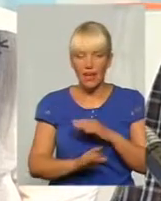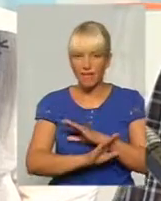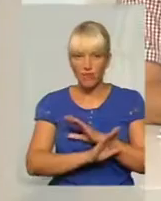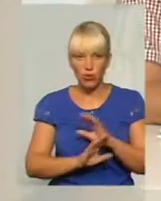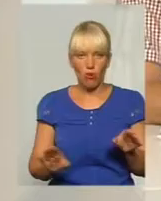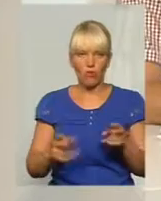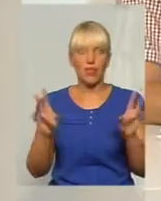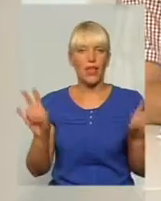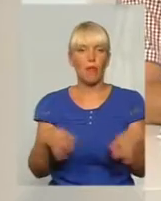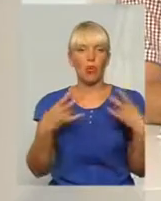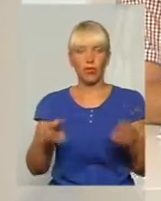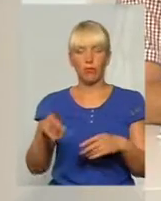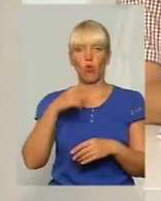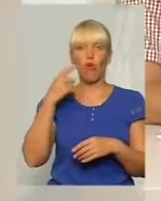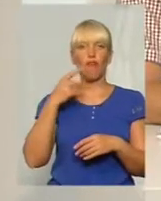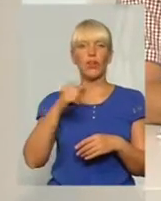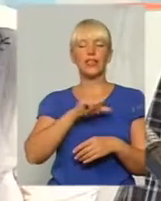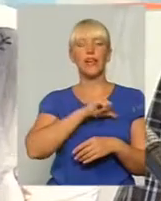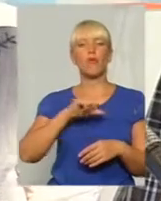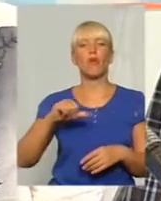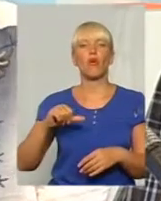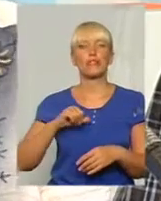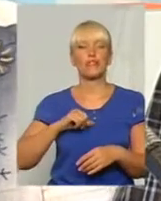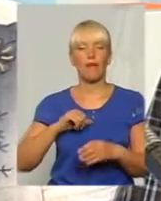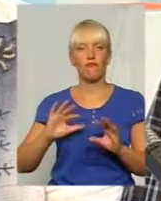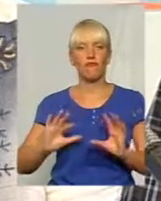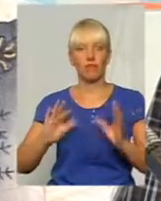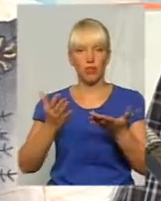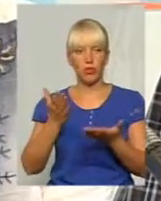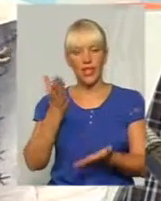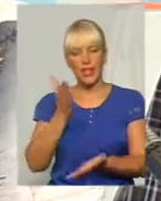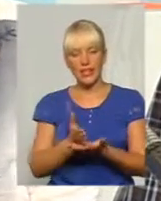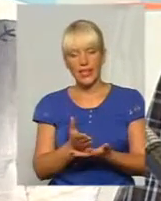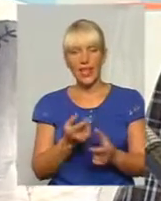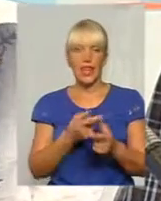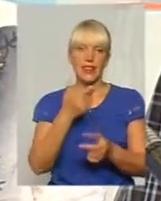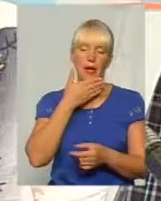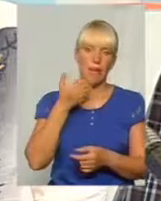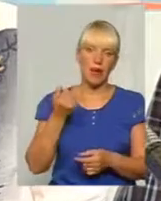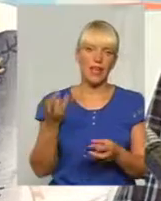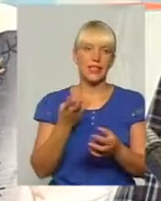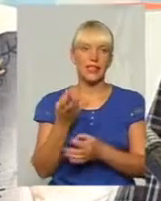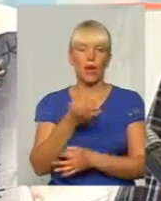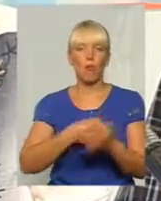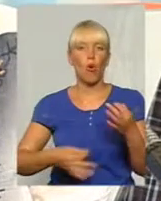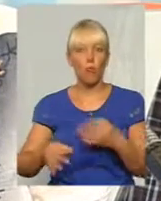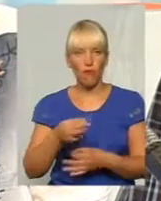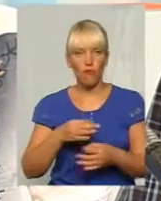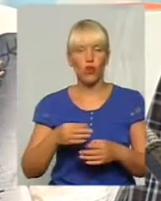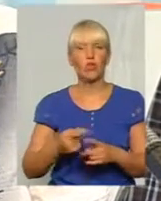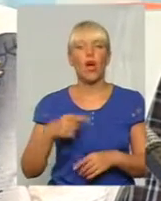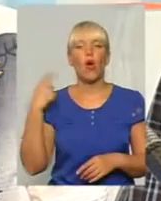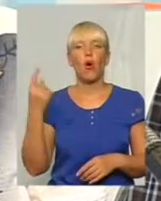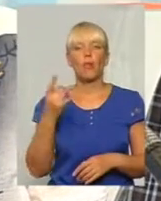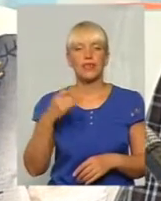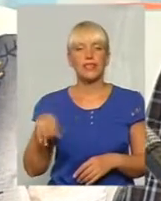тому, чи потрібно говорити про сам випадок. Є він, немає, його потрібно обговорювати. Все ж таки обласна рада